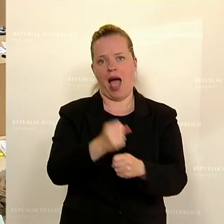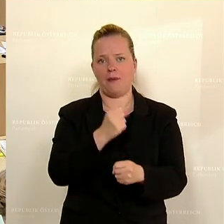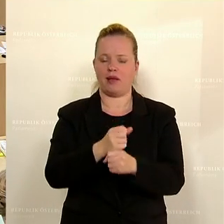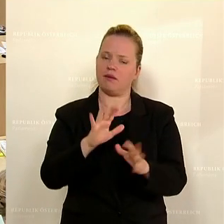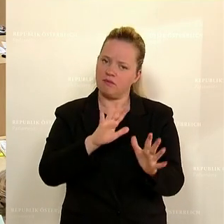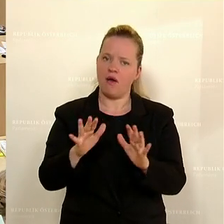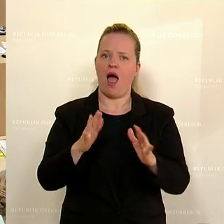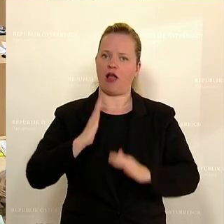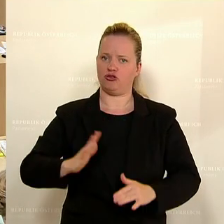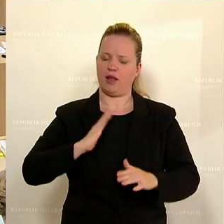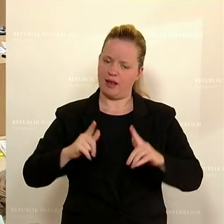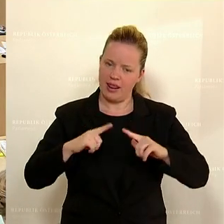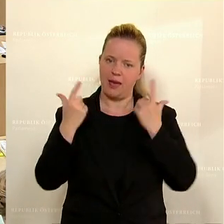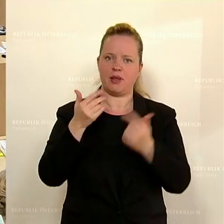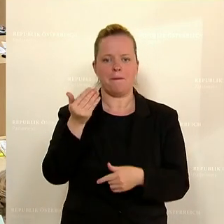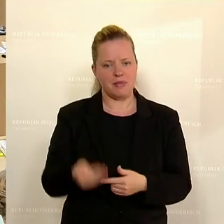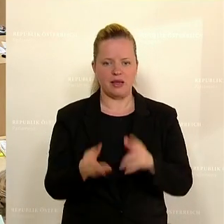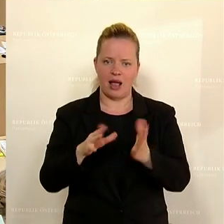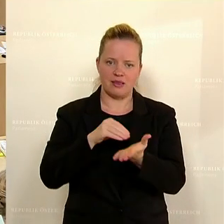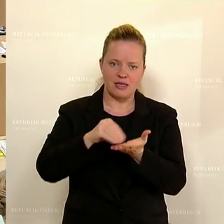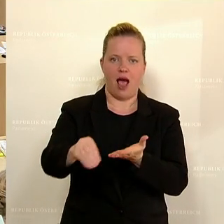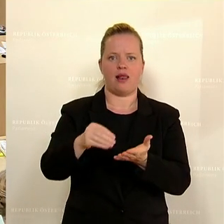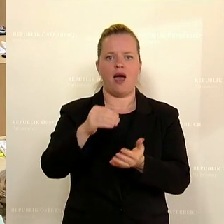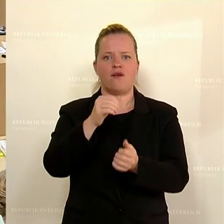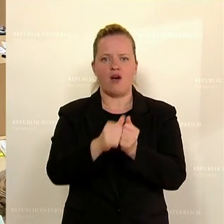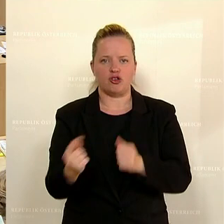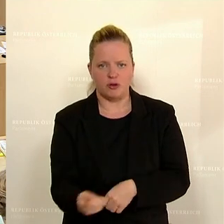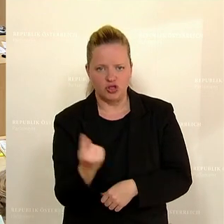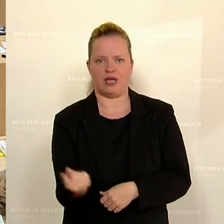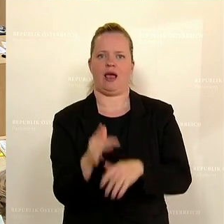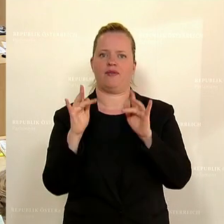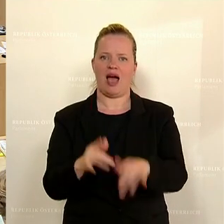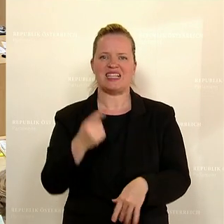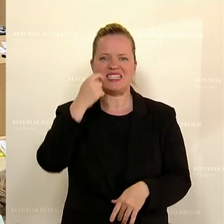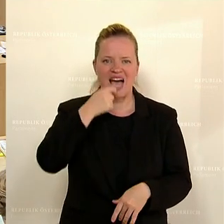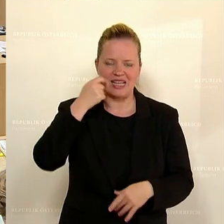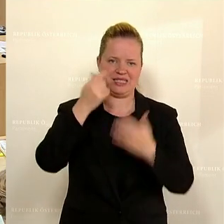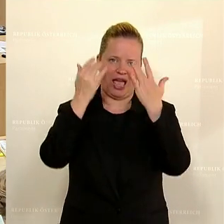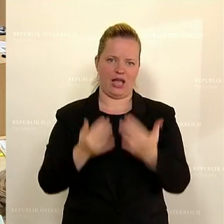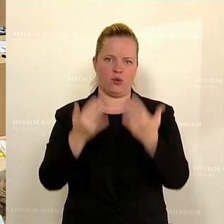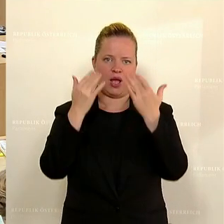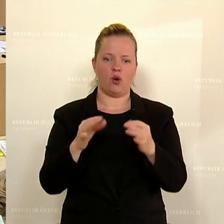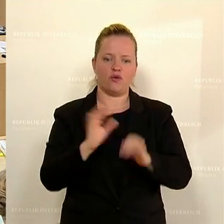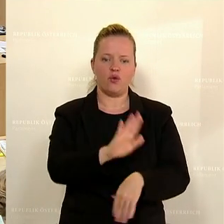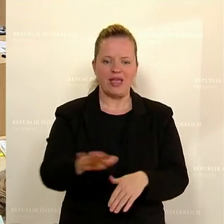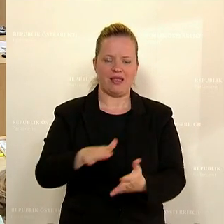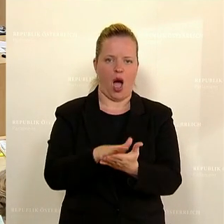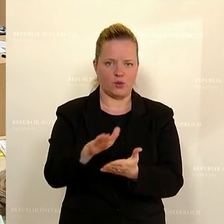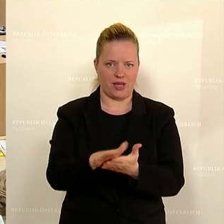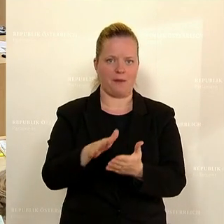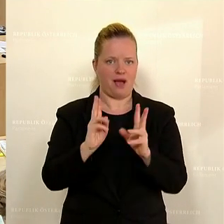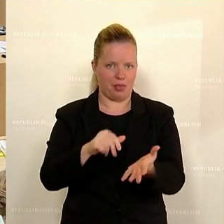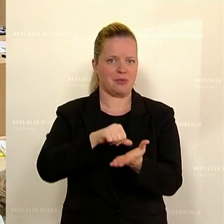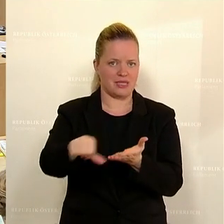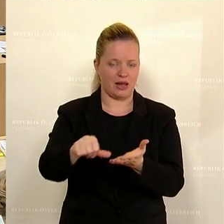dass sie ihre Miete zahlen können, ihre Waschmaschine, ihre Zahnarztrechnungen und diverse Ausgaben für die Kinder. Und deswegen gibt es